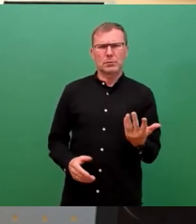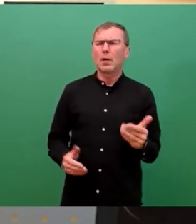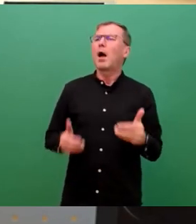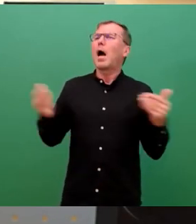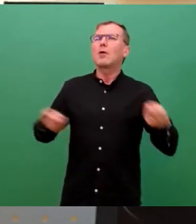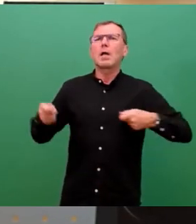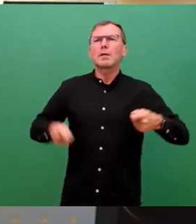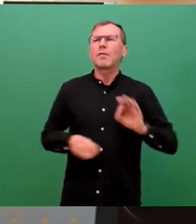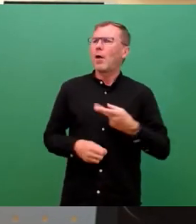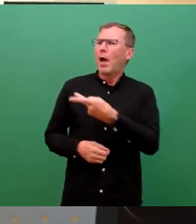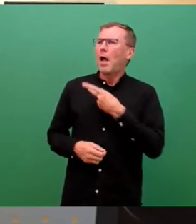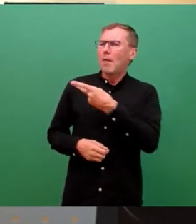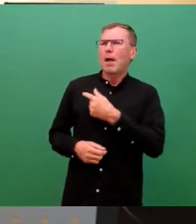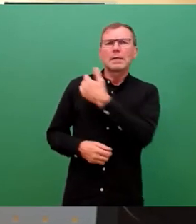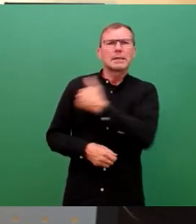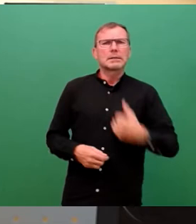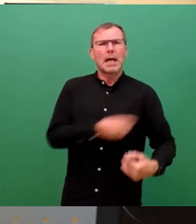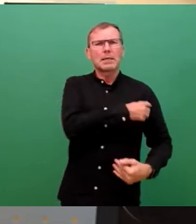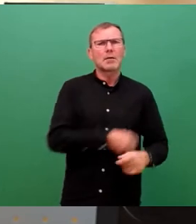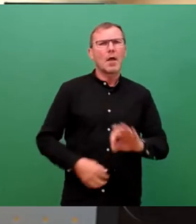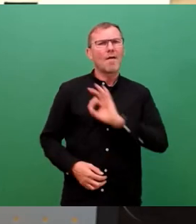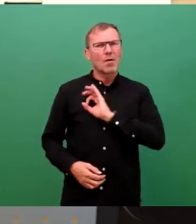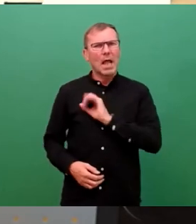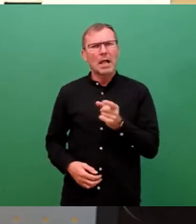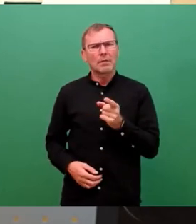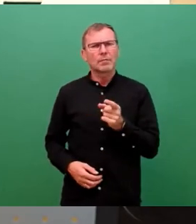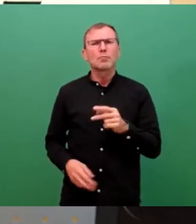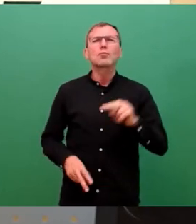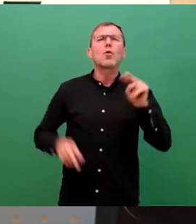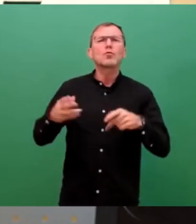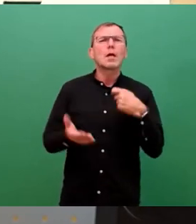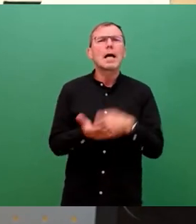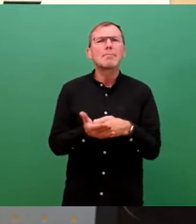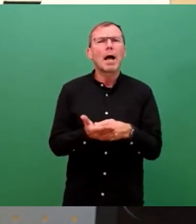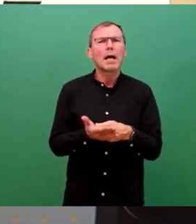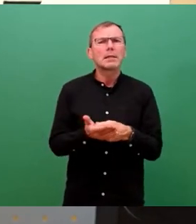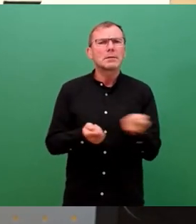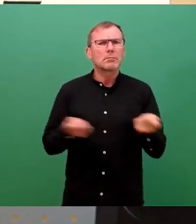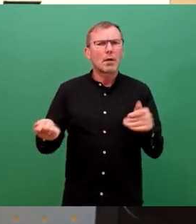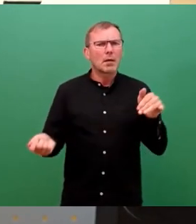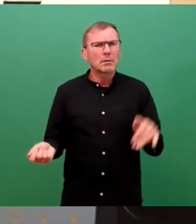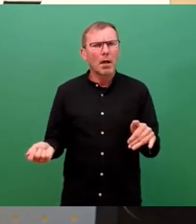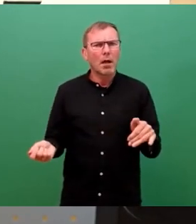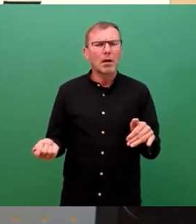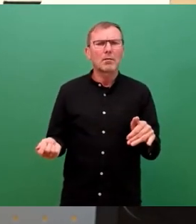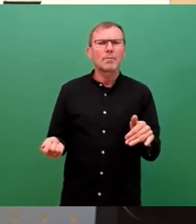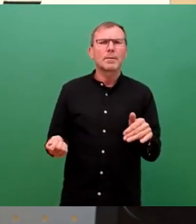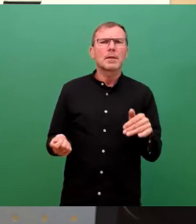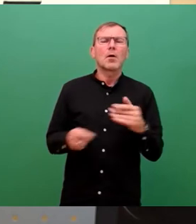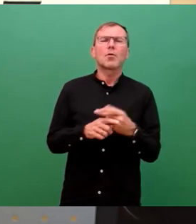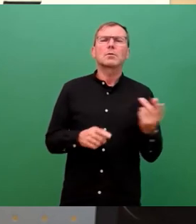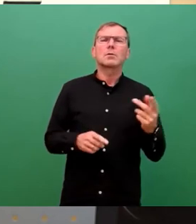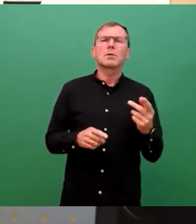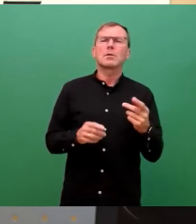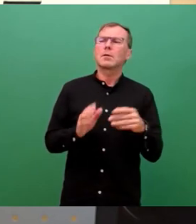beide Seiten vorteilhaft ist, wenn unterschiedliche Preise für ein Produkt gegeben ist und von David Ricardo verfeinerte